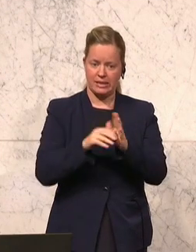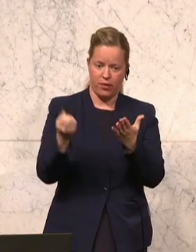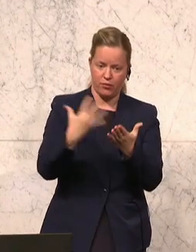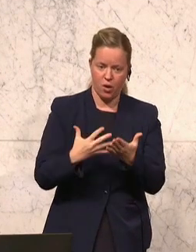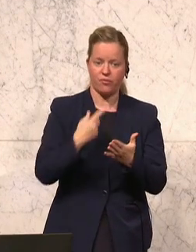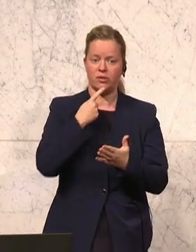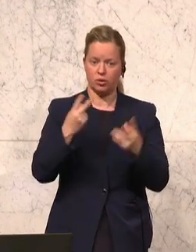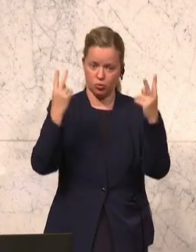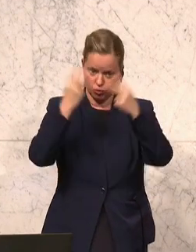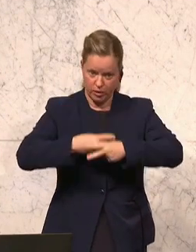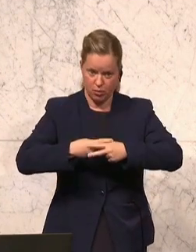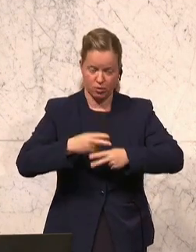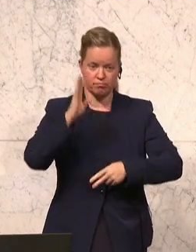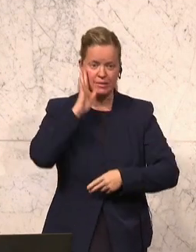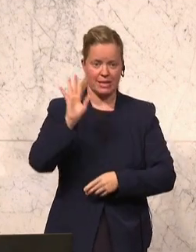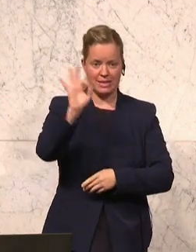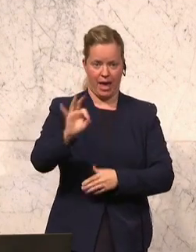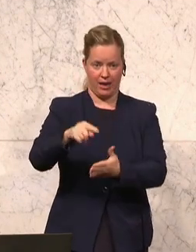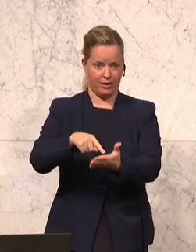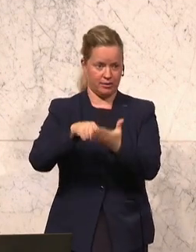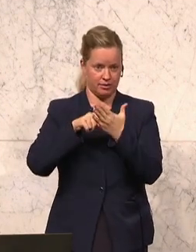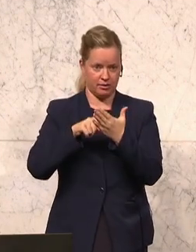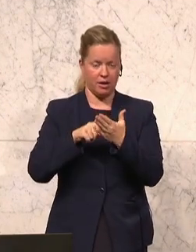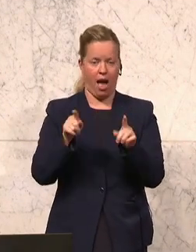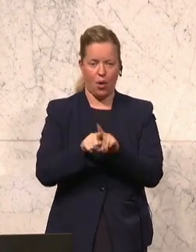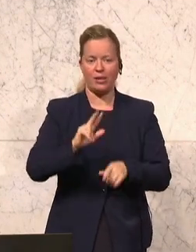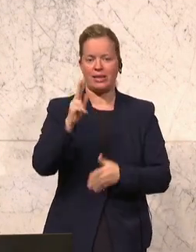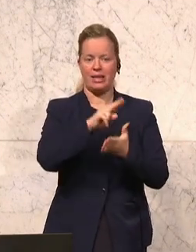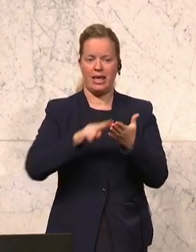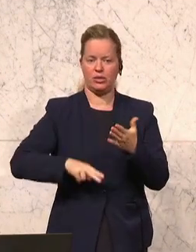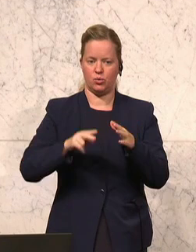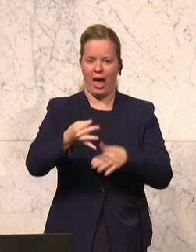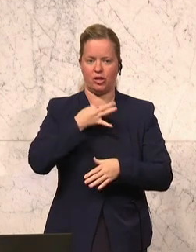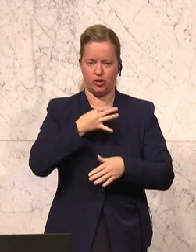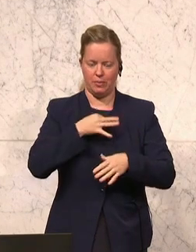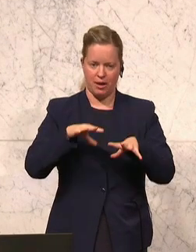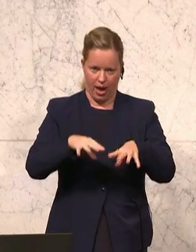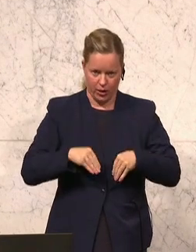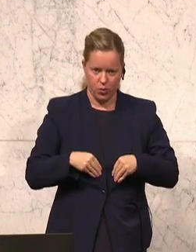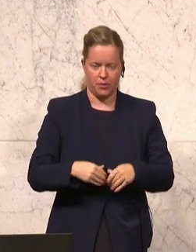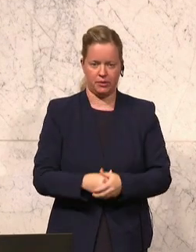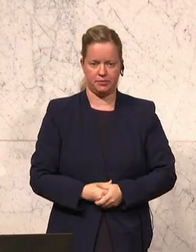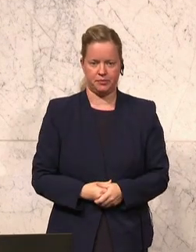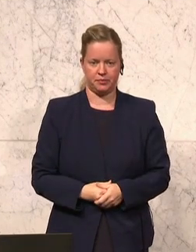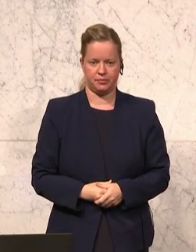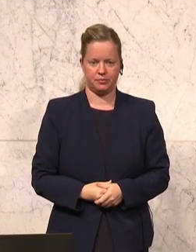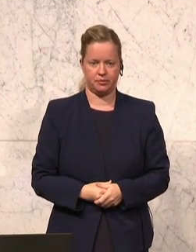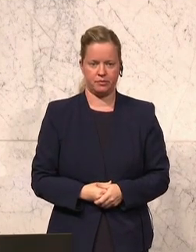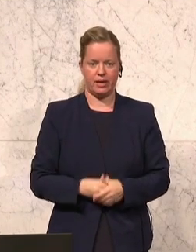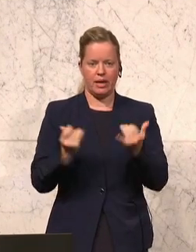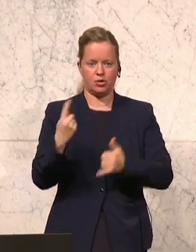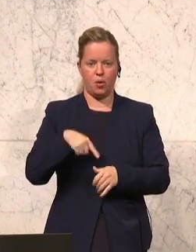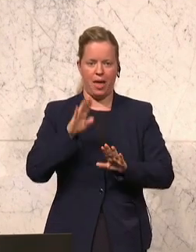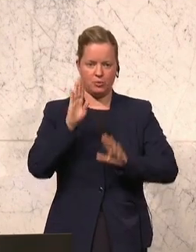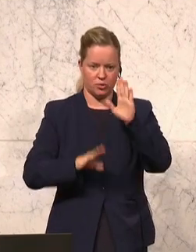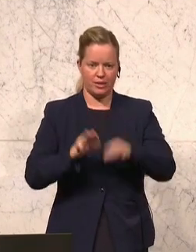die Zustimmung erteilt, darf ich um ein Zeichen bitten. Das ist auch in dritter Lesung einstimmig angenommen. Wir kommen nun zur